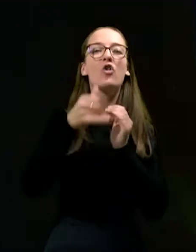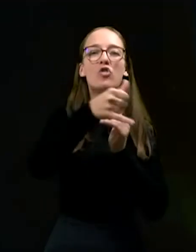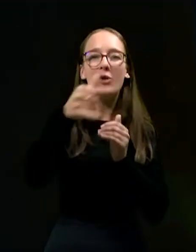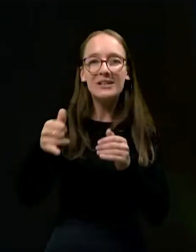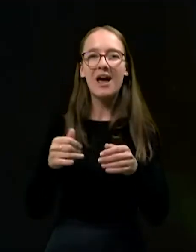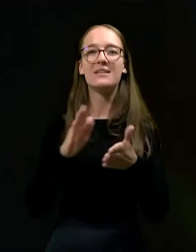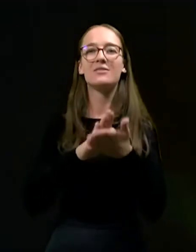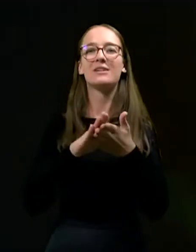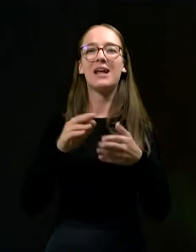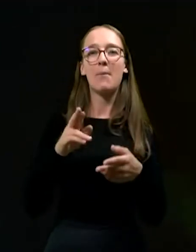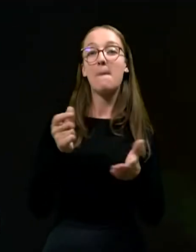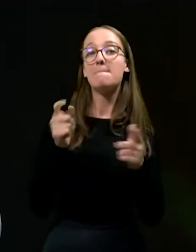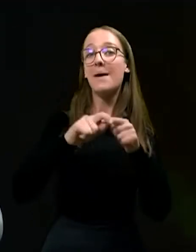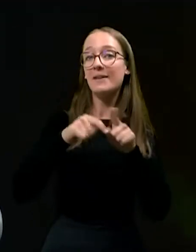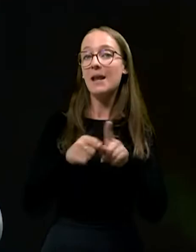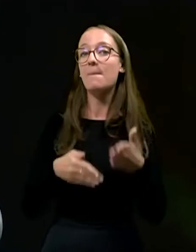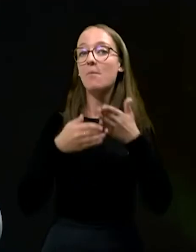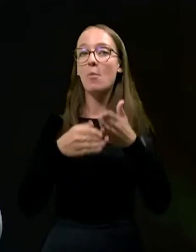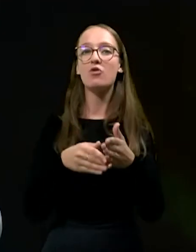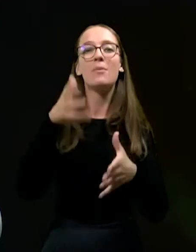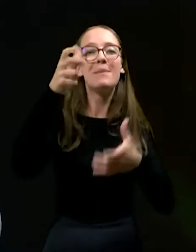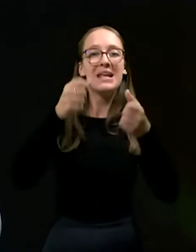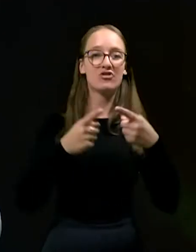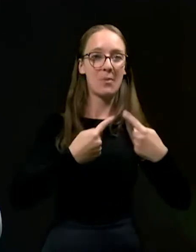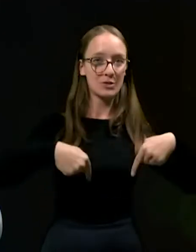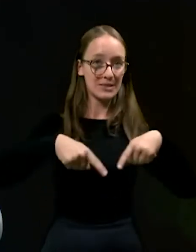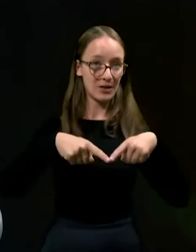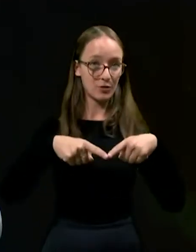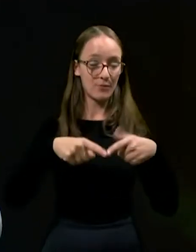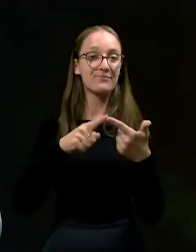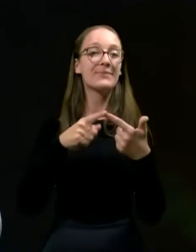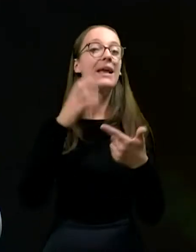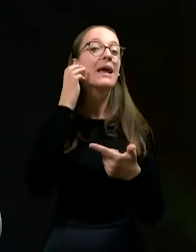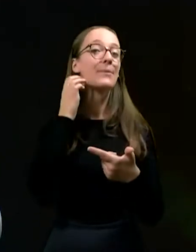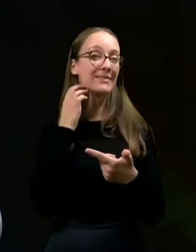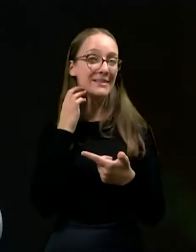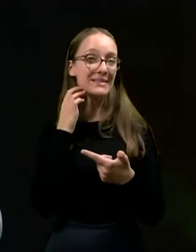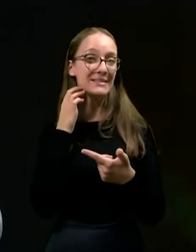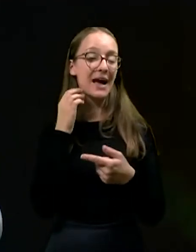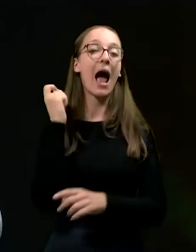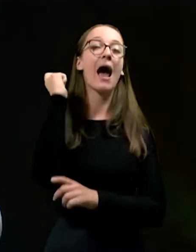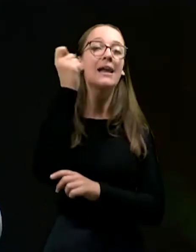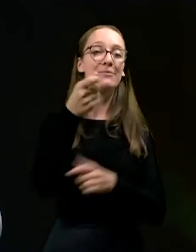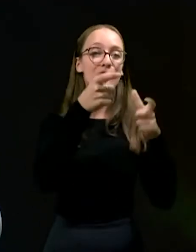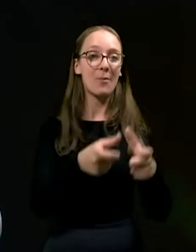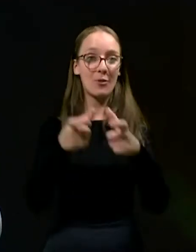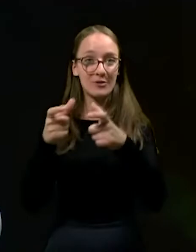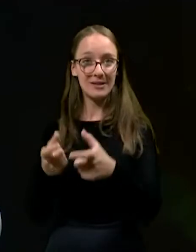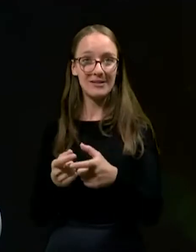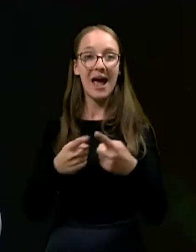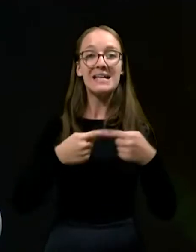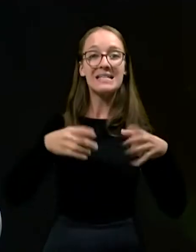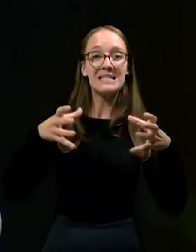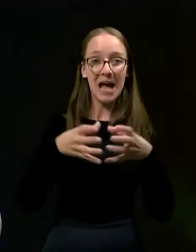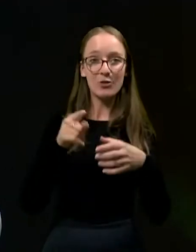repromaterijala in pomoč mlečnemu sektorju. Kmetijska in ribiška podjetja in zadruge